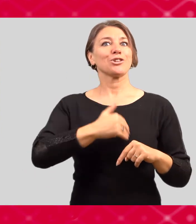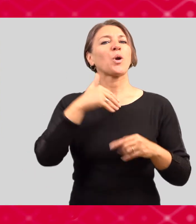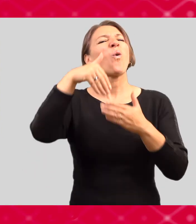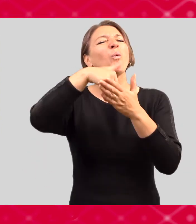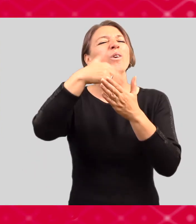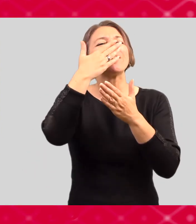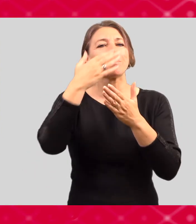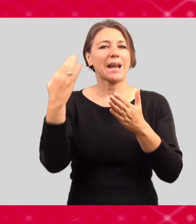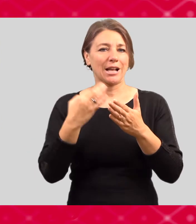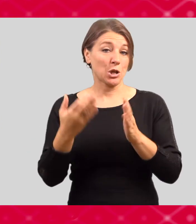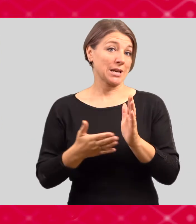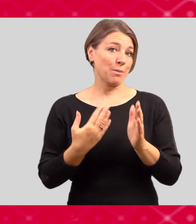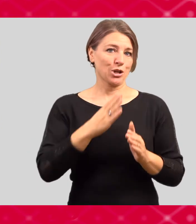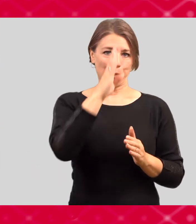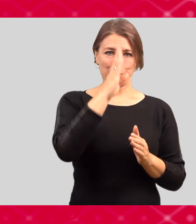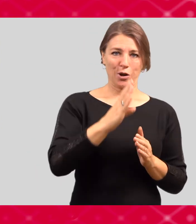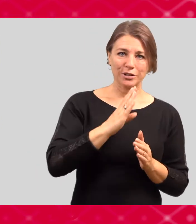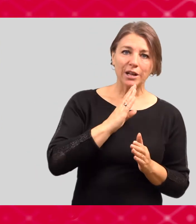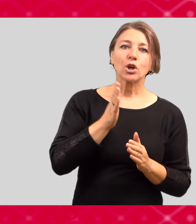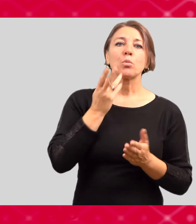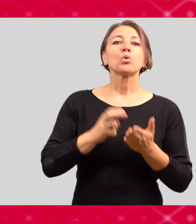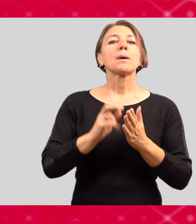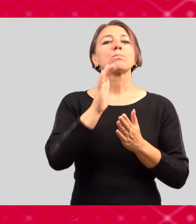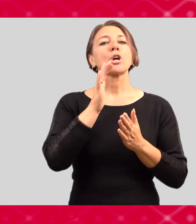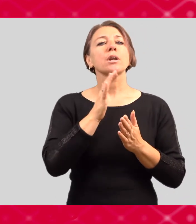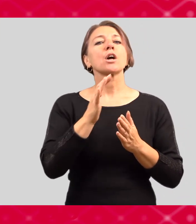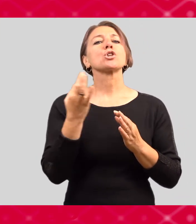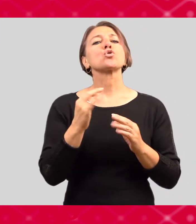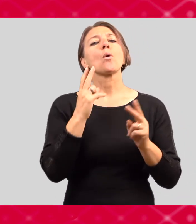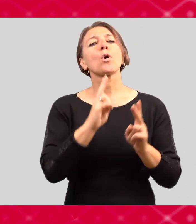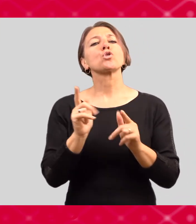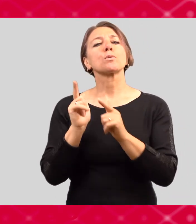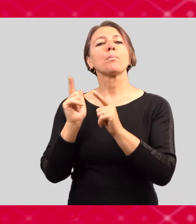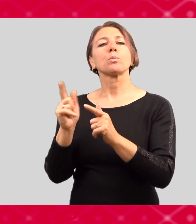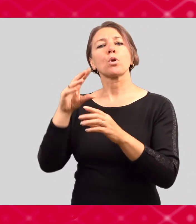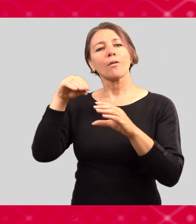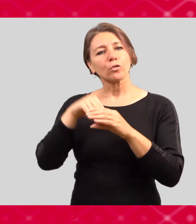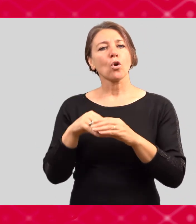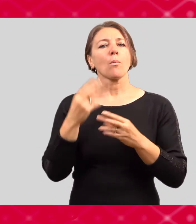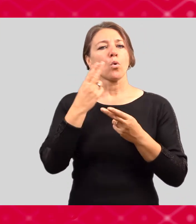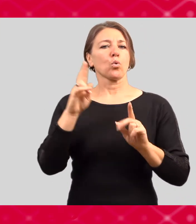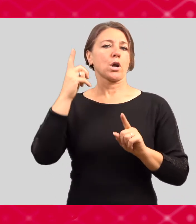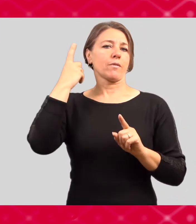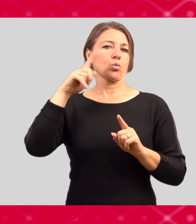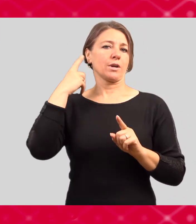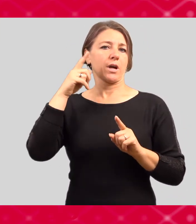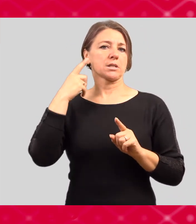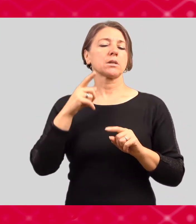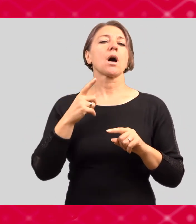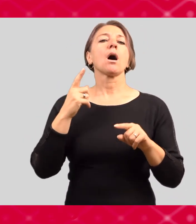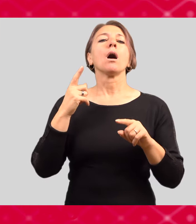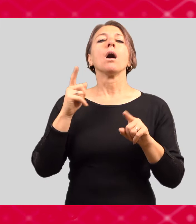letní školy. Tak v pondělí tady je přednáška o možnostech podpory v rámci Univerzity Karlovy.